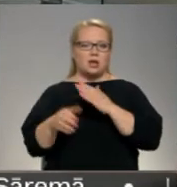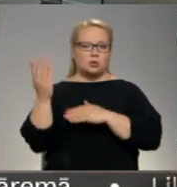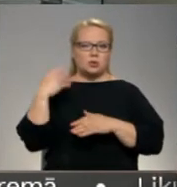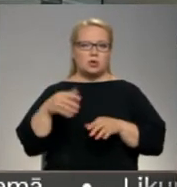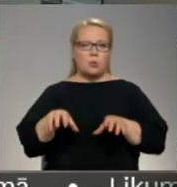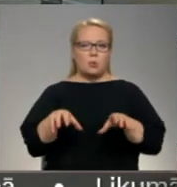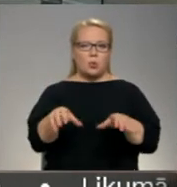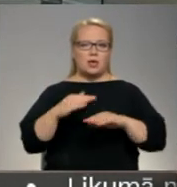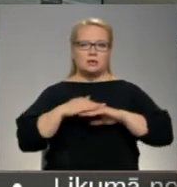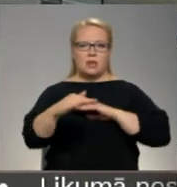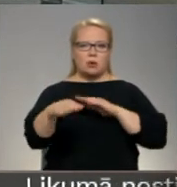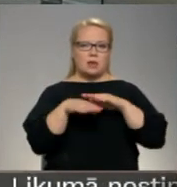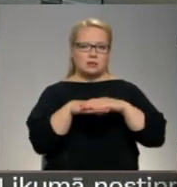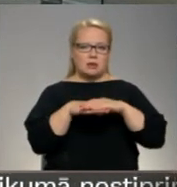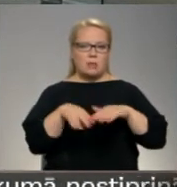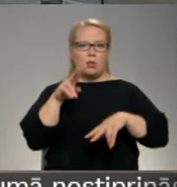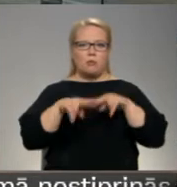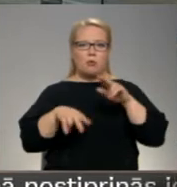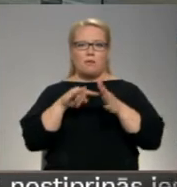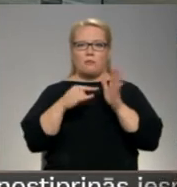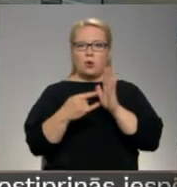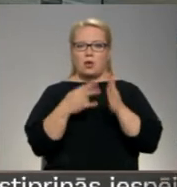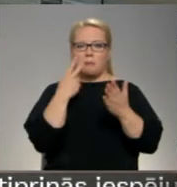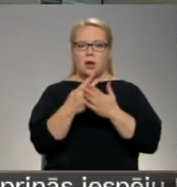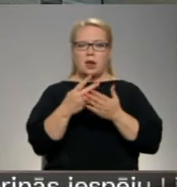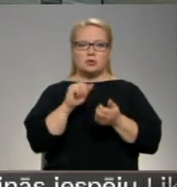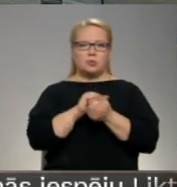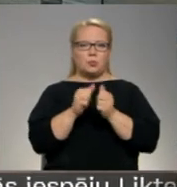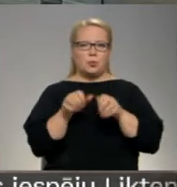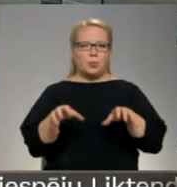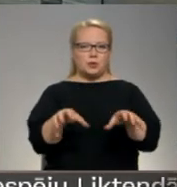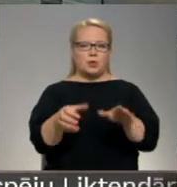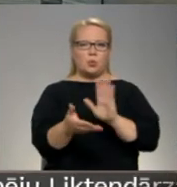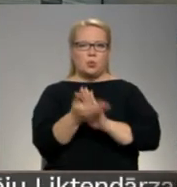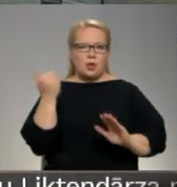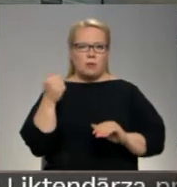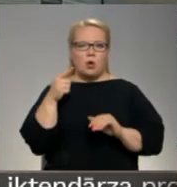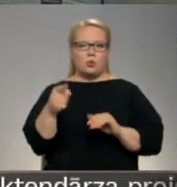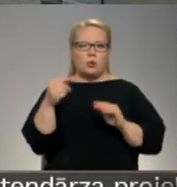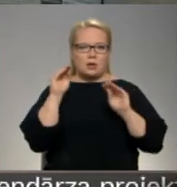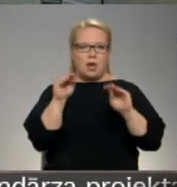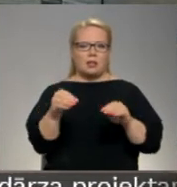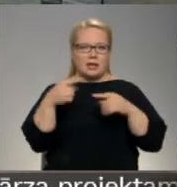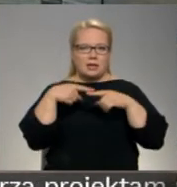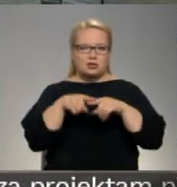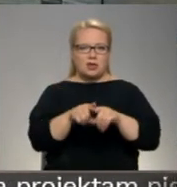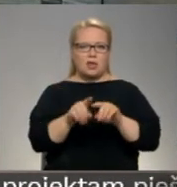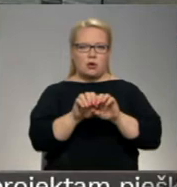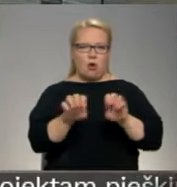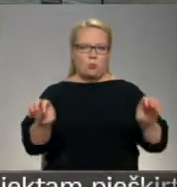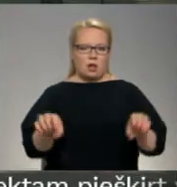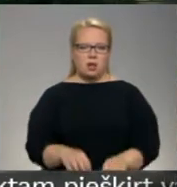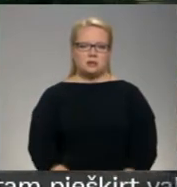jāsaglabā, taču būvu projekts paredz brūģi noņemt, jo zem tā jāliek inženieru komunikācijas un turpina vidus Daugavas televīzija.